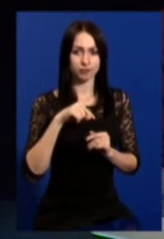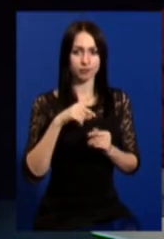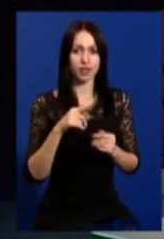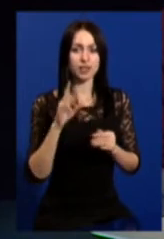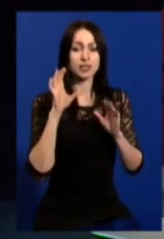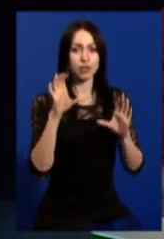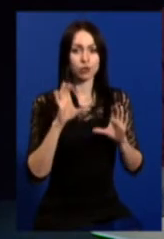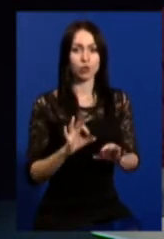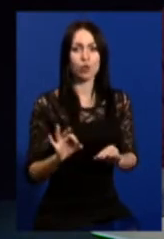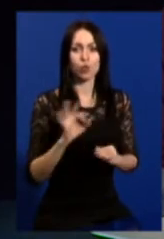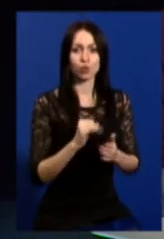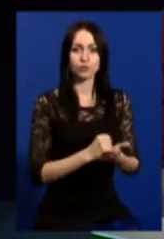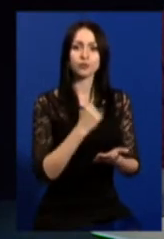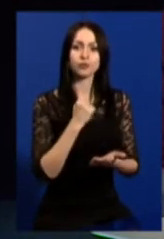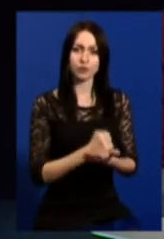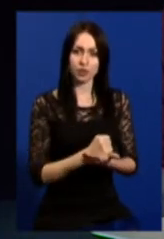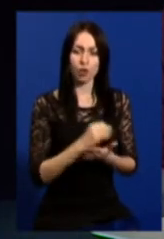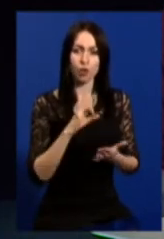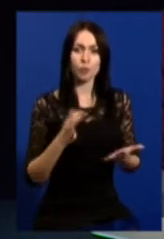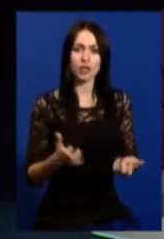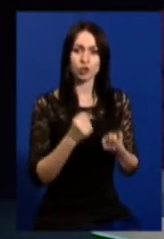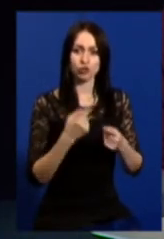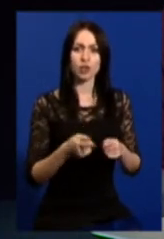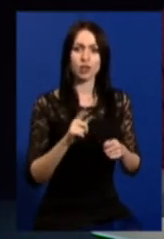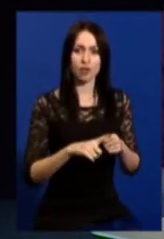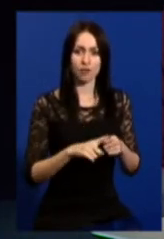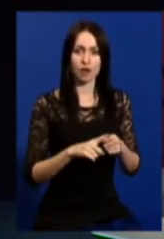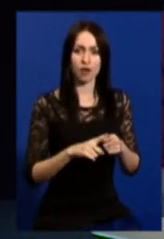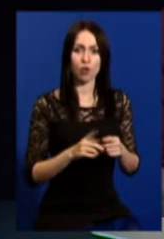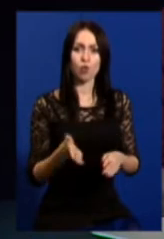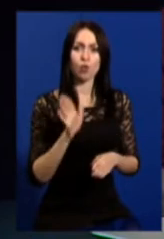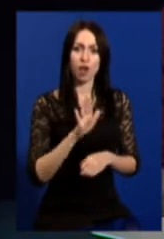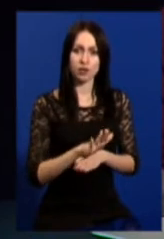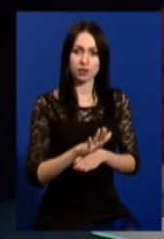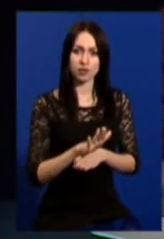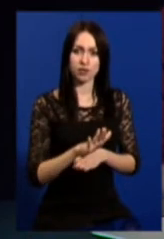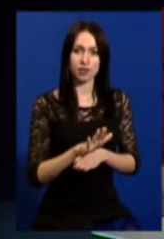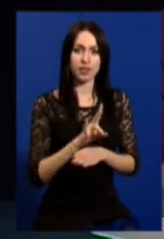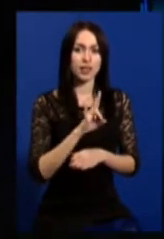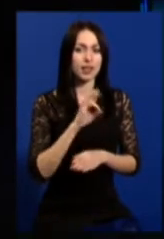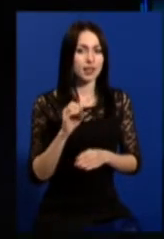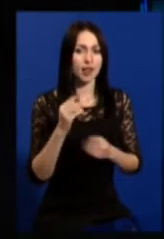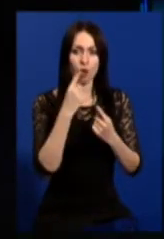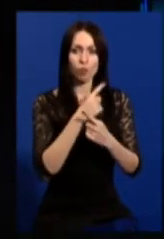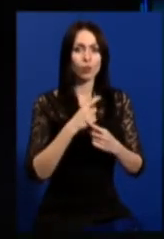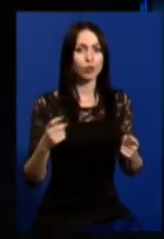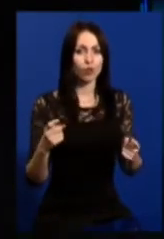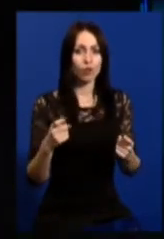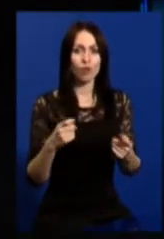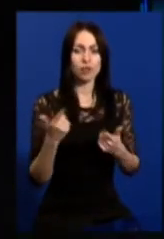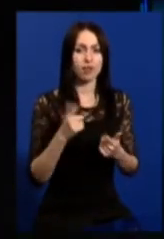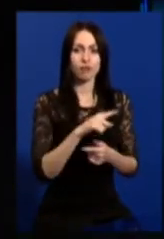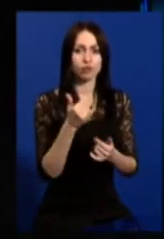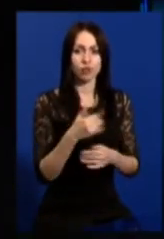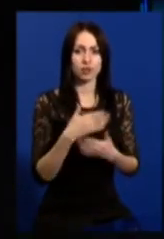Закон про ухвалу, про підтримання цього указу не опублікований ніде